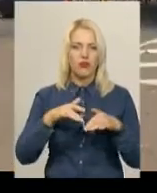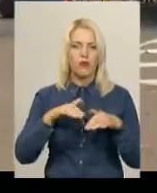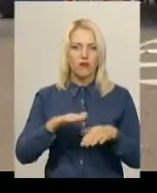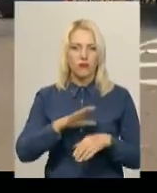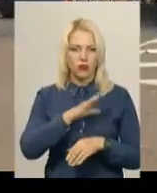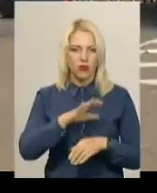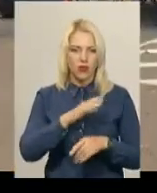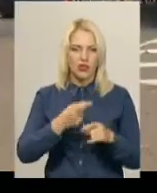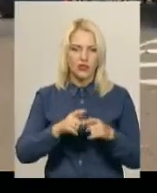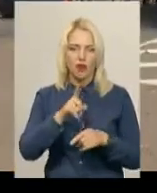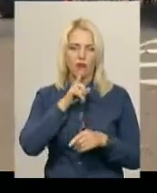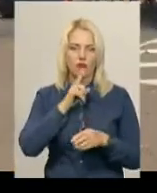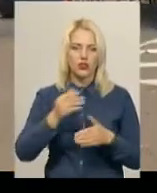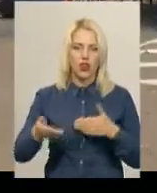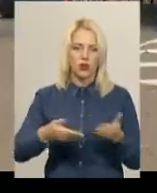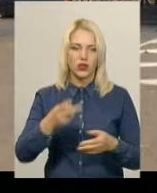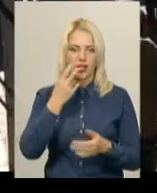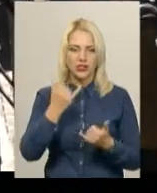мовчазна хода, ви зараз бачите.